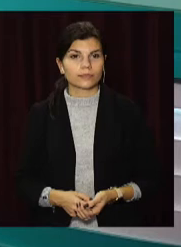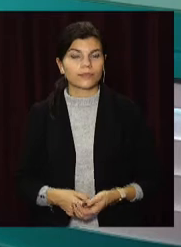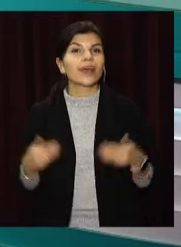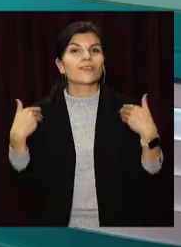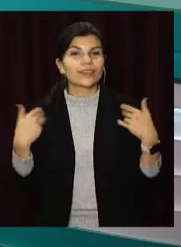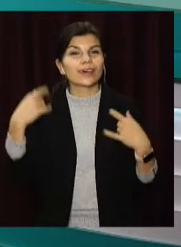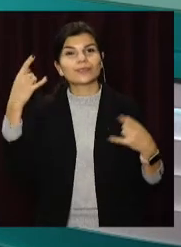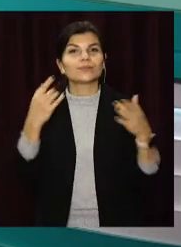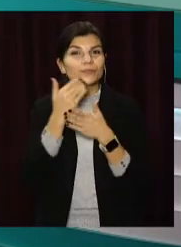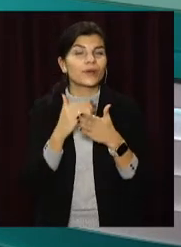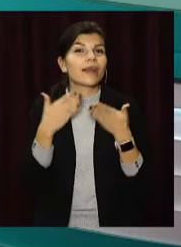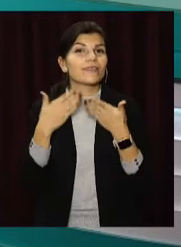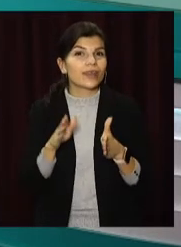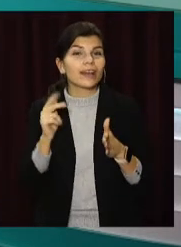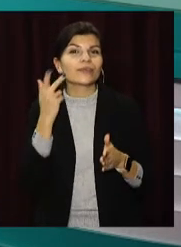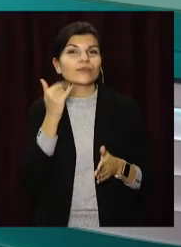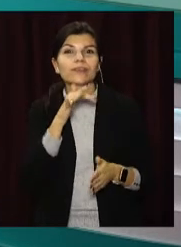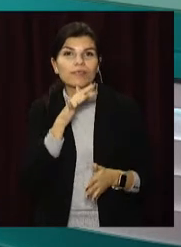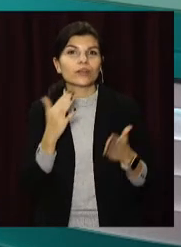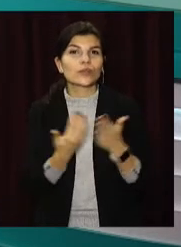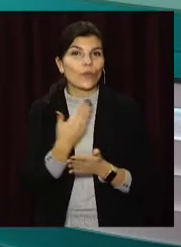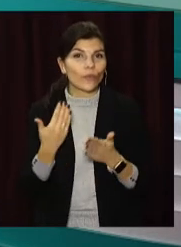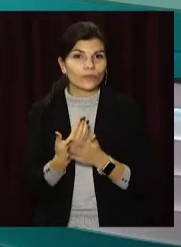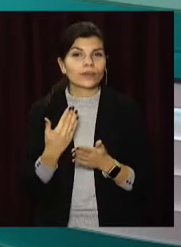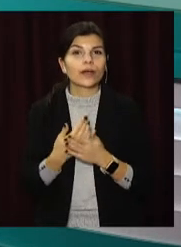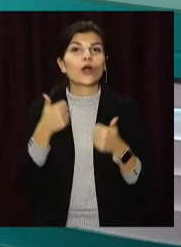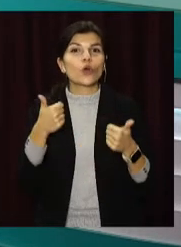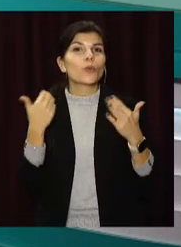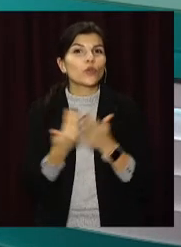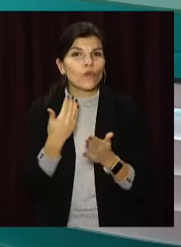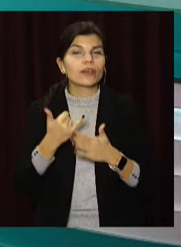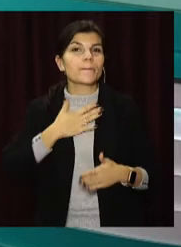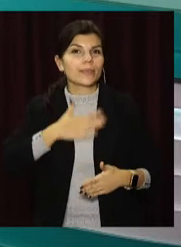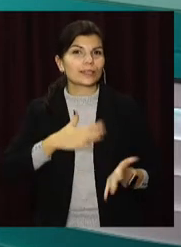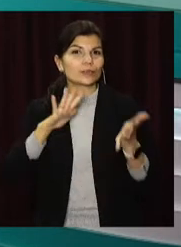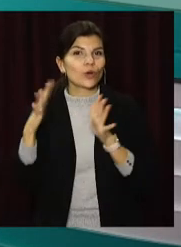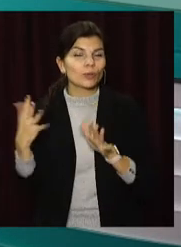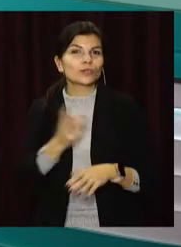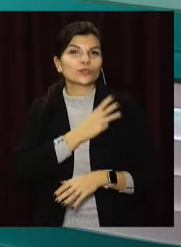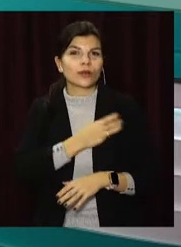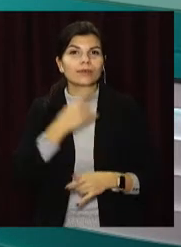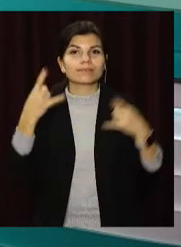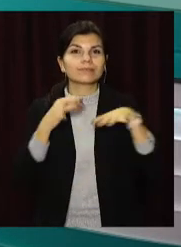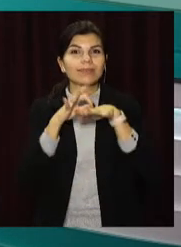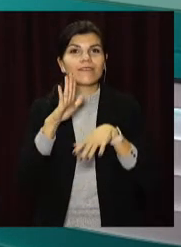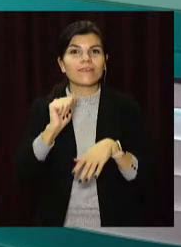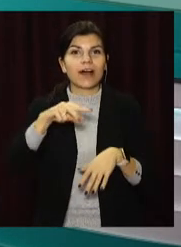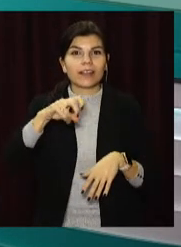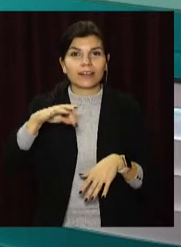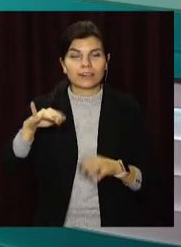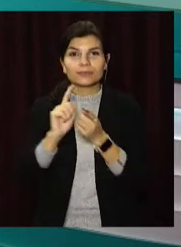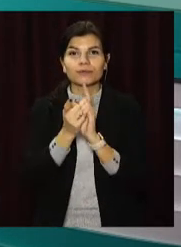Вітаю! З вами телеканал «Відкритий» і, як завжди, о цій порі новини. Добрих новин та приємних подій вам бажають Валерія Майна та